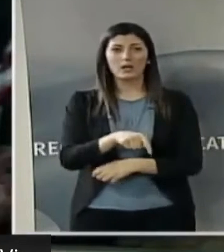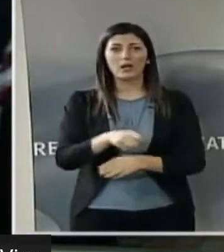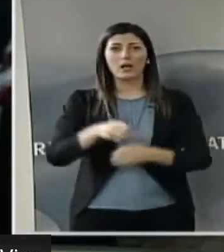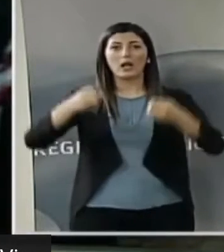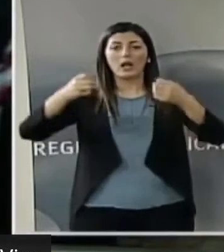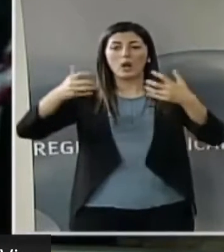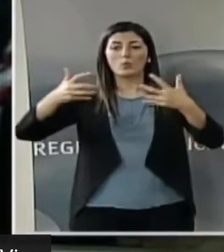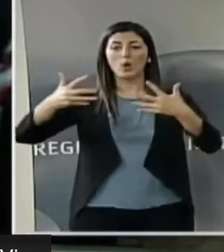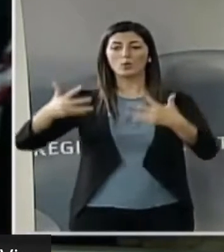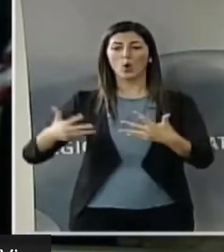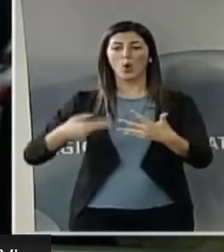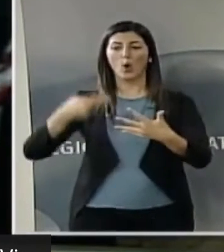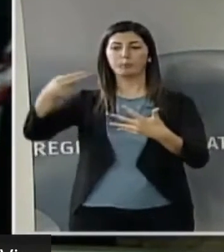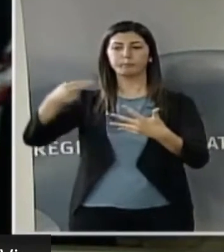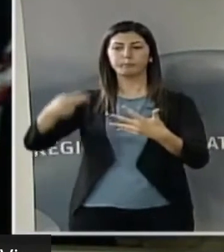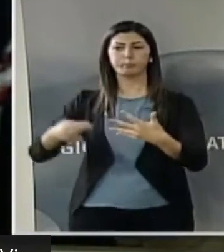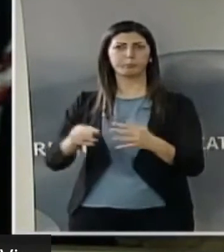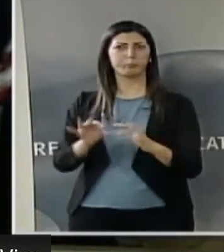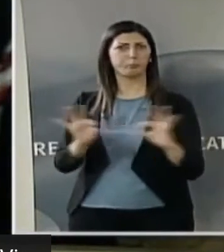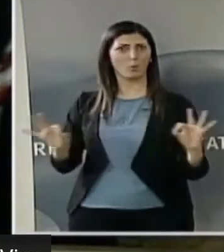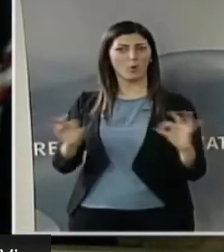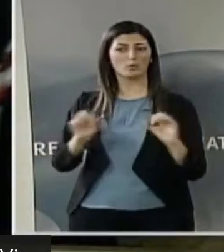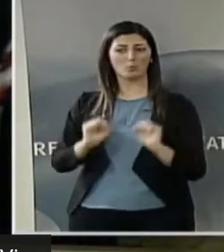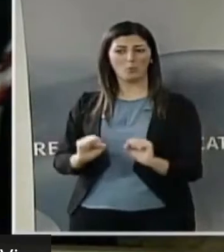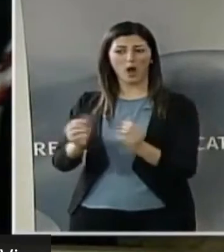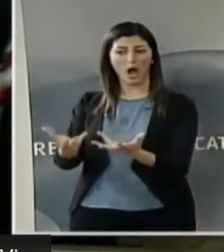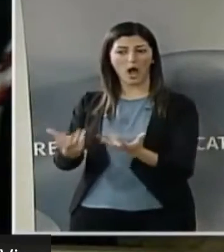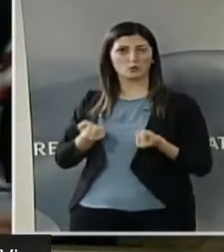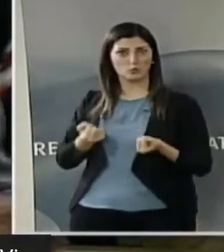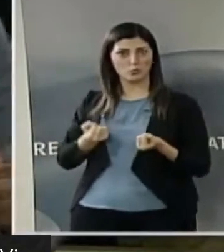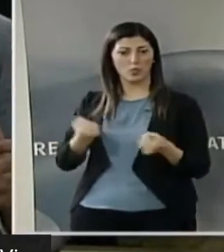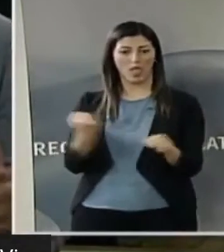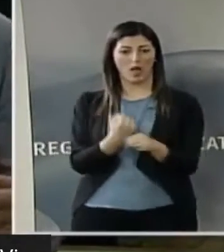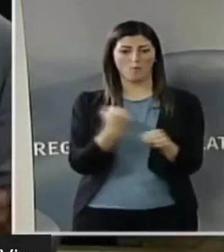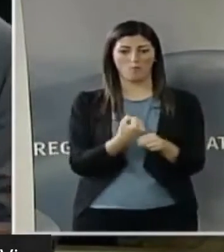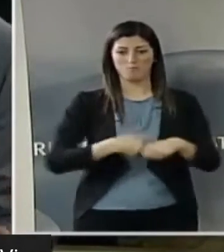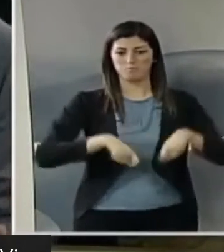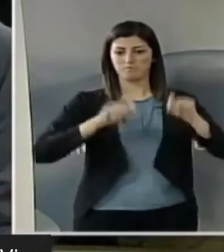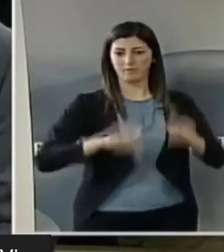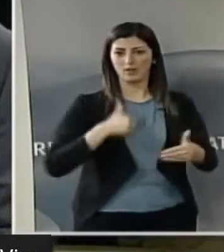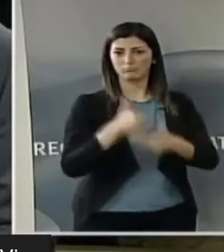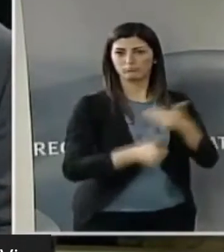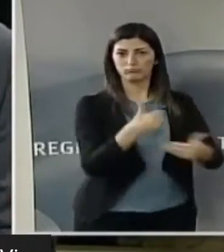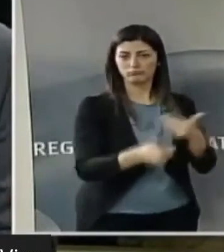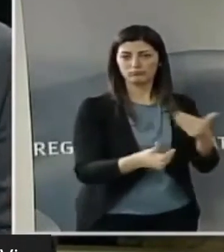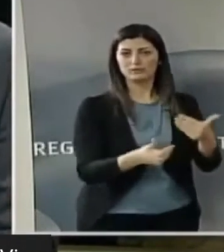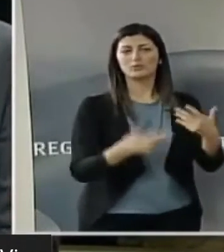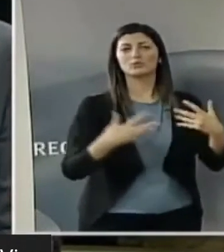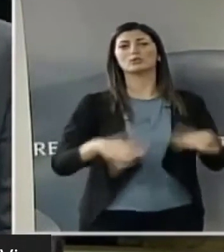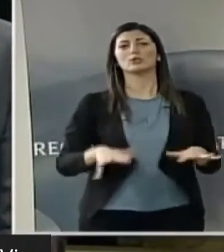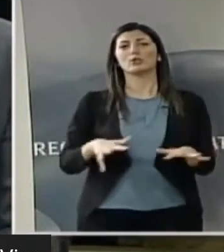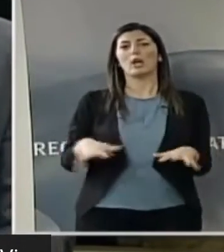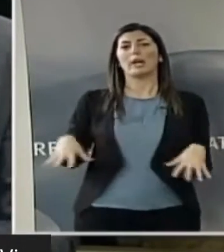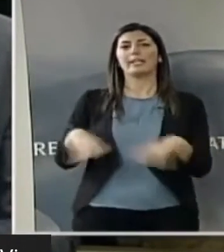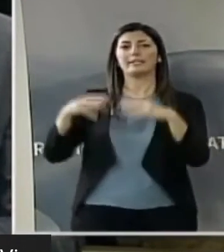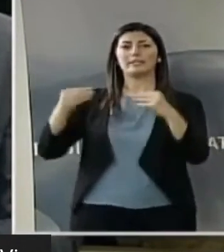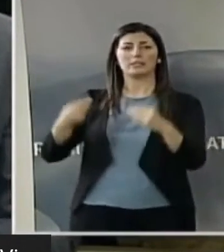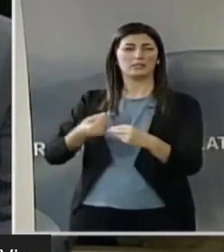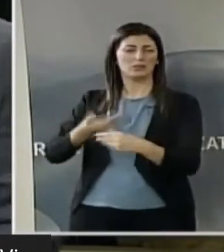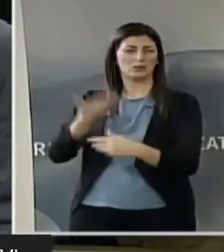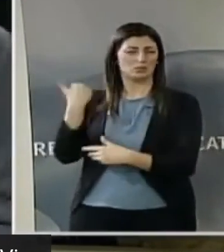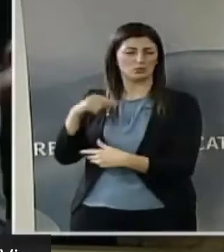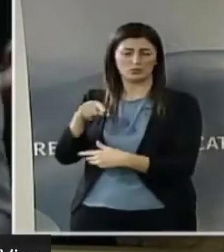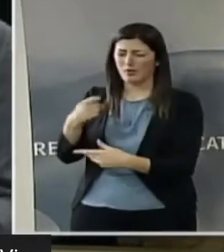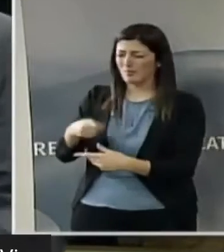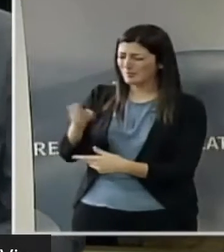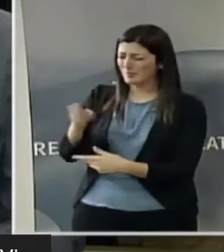e farli assumere e metterli in carico nel lavoro, questo è successo nei primi anni. Presidente